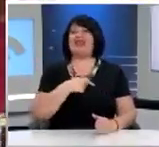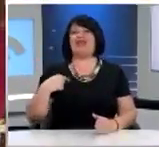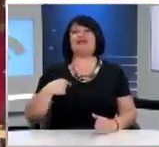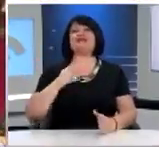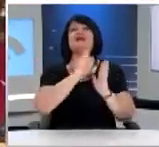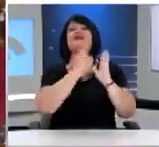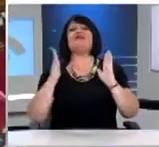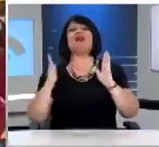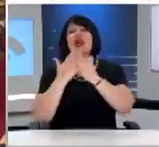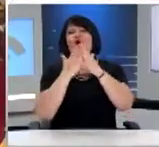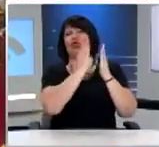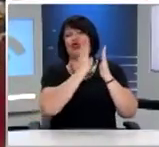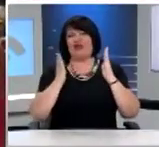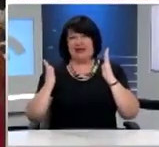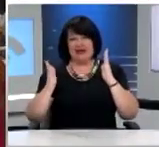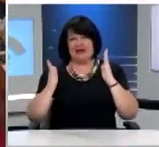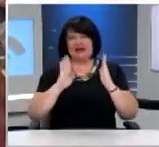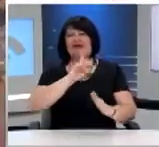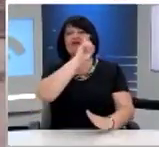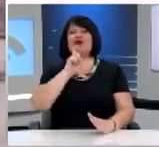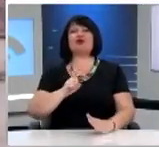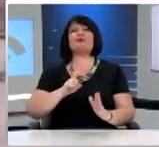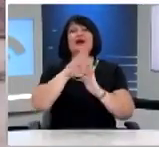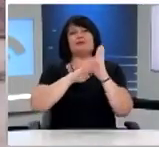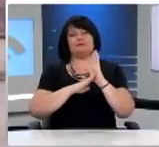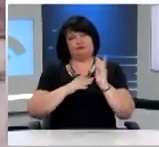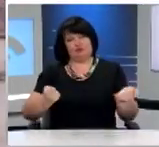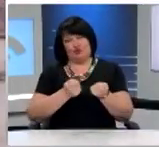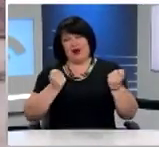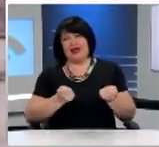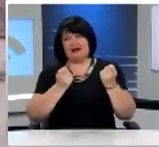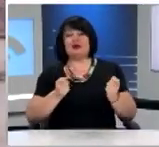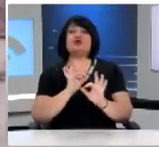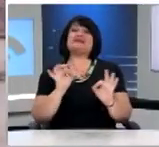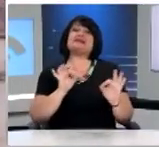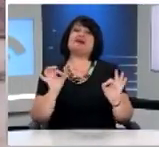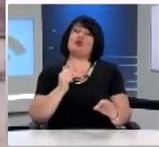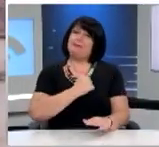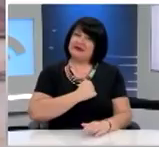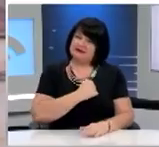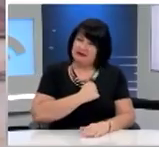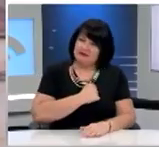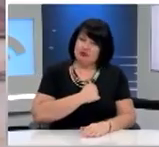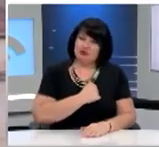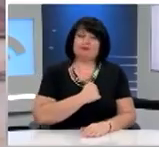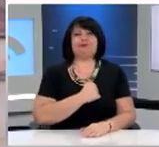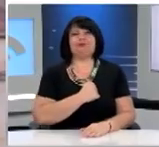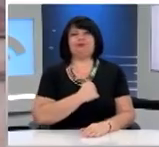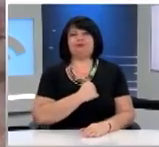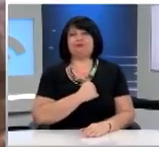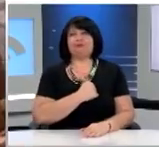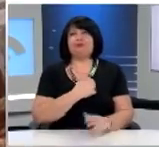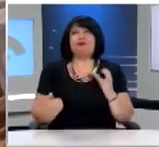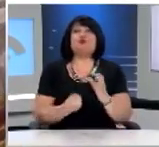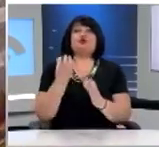βιβλιοθήκης της Βουλής Για την εφαρμογή των βιωματικών εκπαιδευτικών προγραμμάτων Είμαι βέβαιος ότι οι